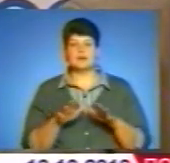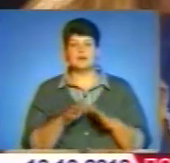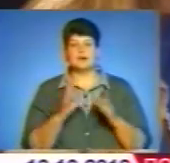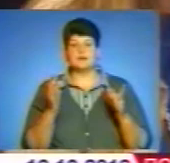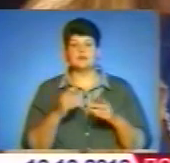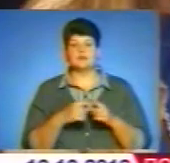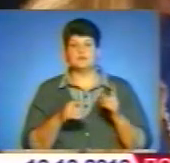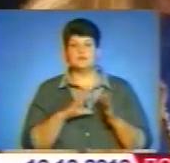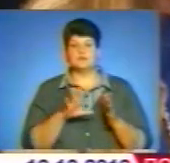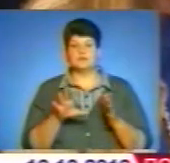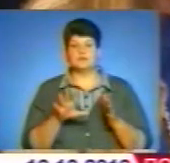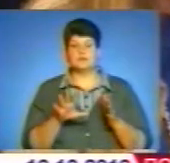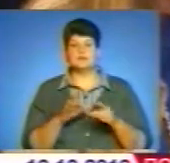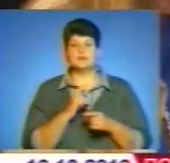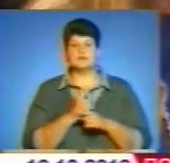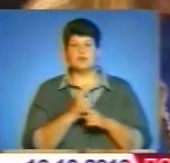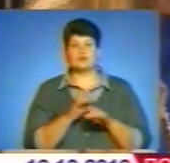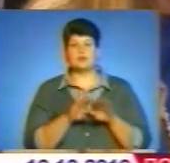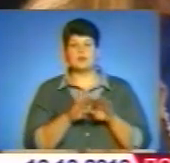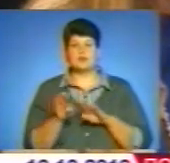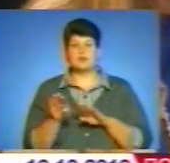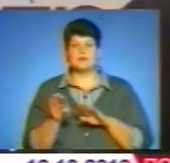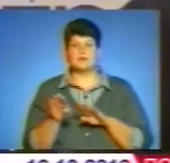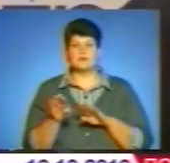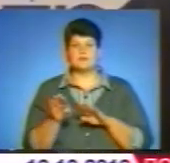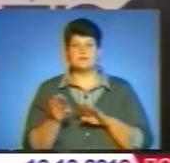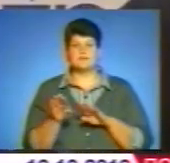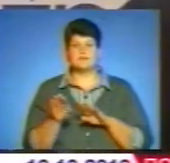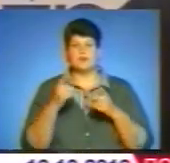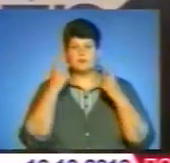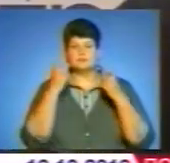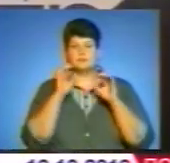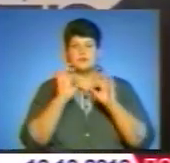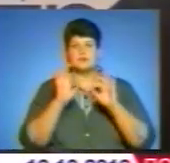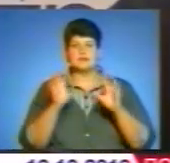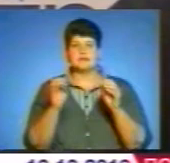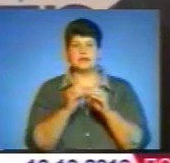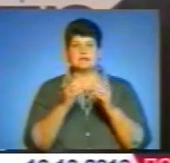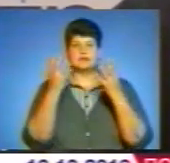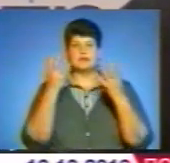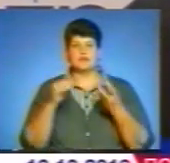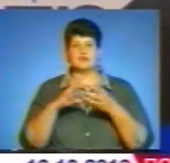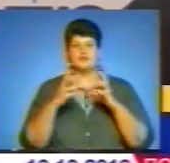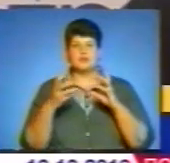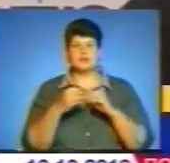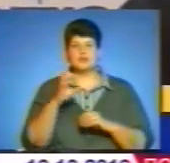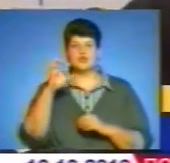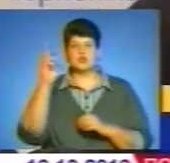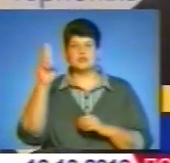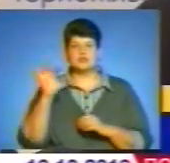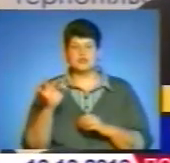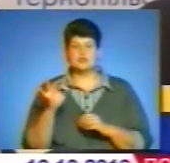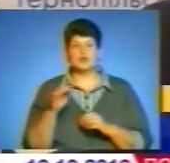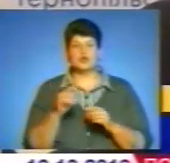мрія. Єдиний національний рух, що презентує Саакашвілі, значно, і навіть там без сумнівця не сталося. Зоборона